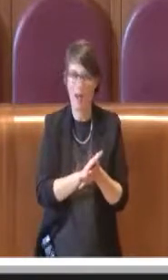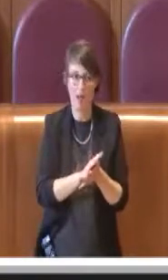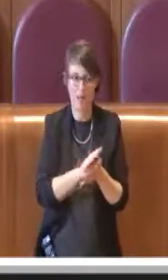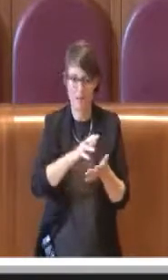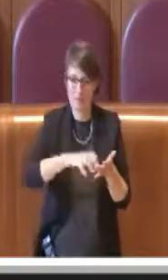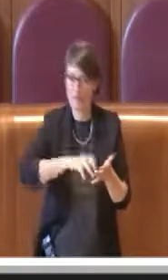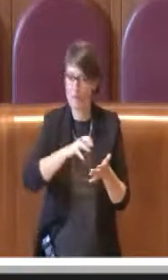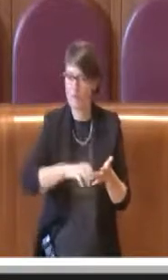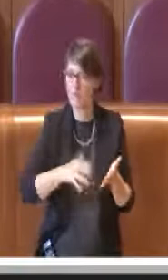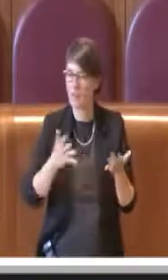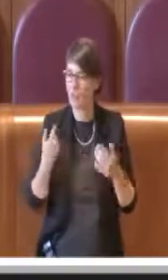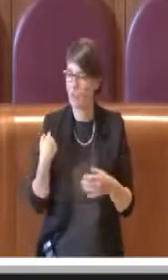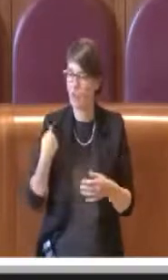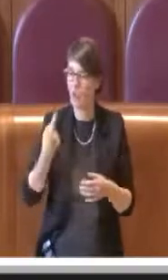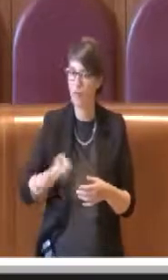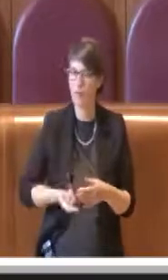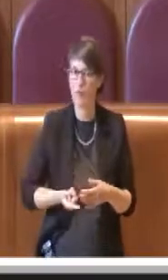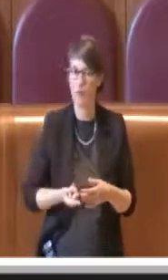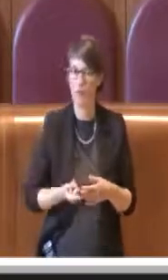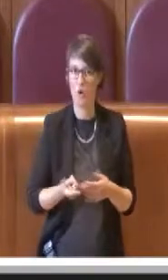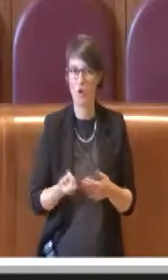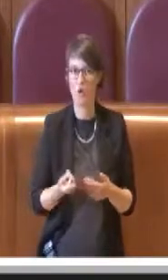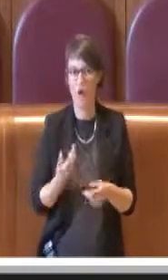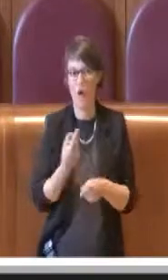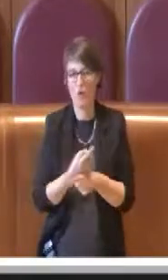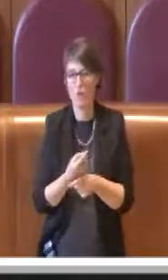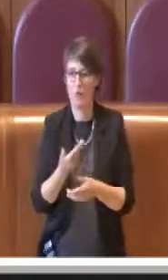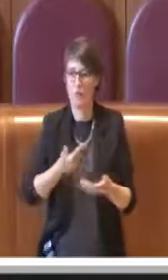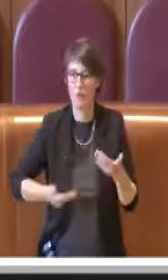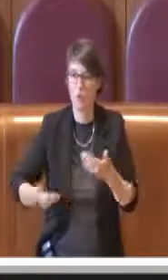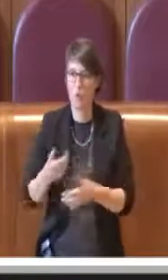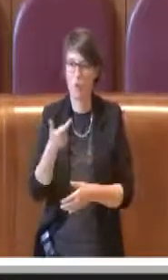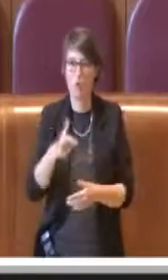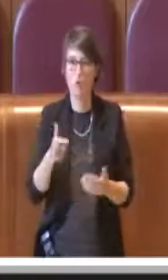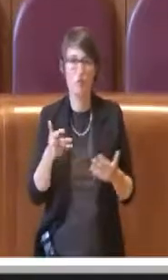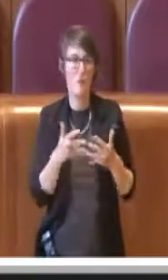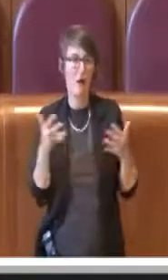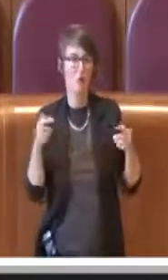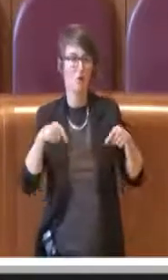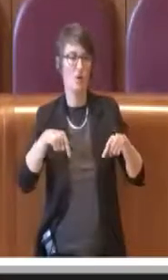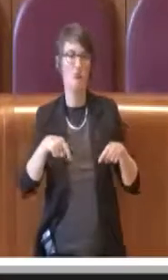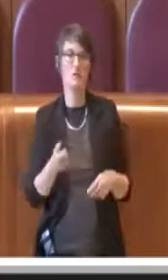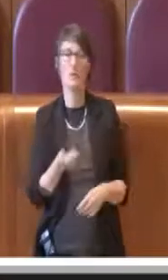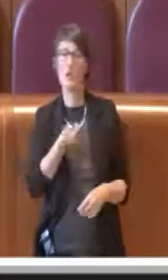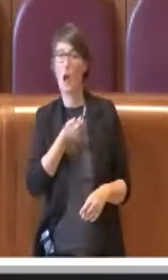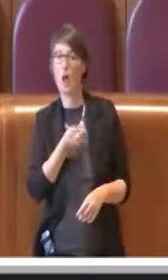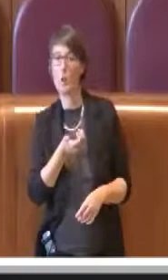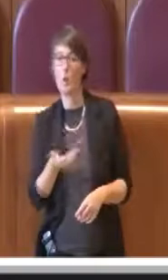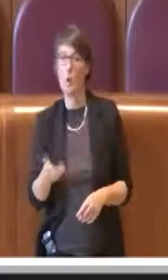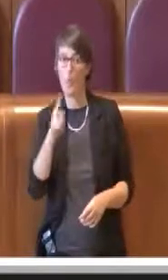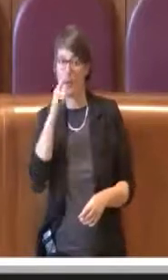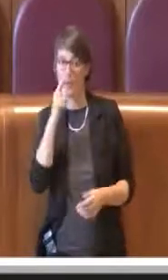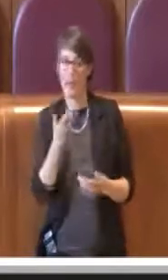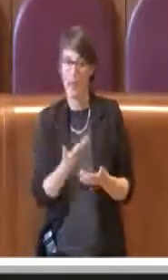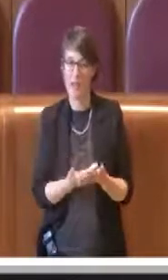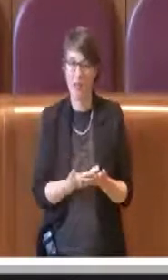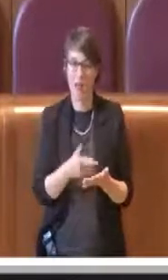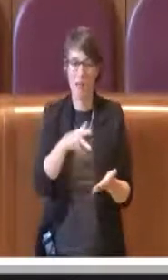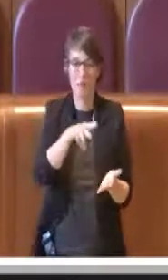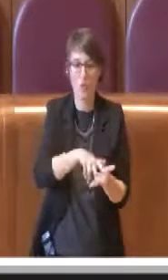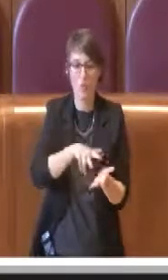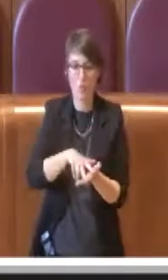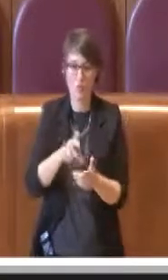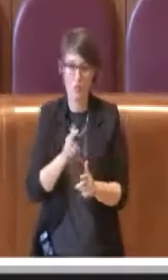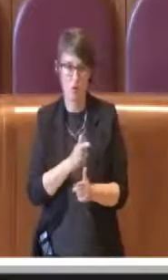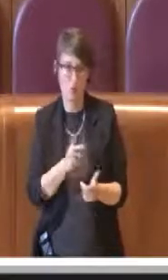ha i numeri sufficienti per approvare le proposte che non sono condivise e visto che appunto per quanto riguarda lo sport, tra l'altro stiamo